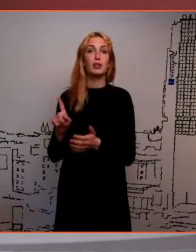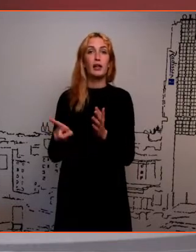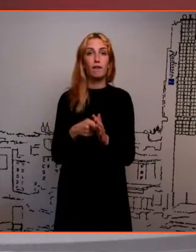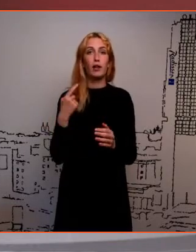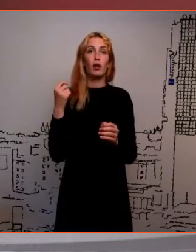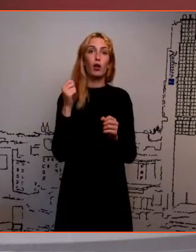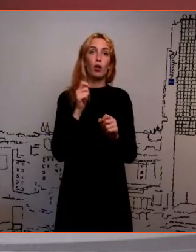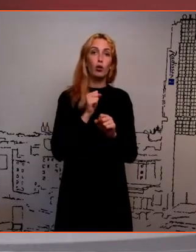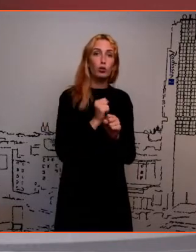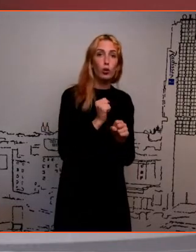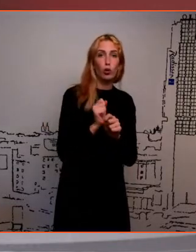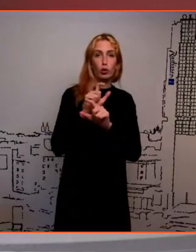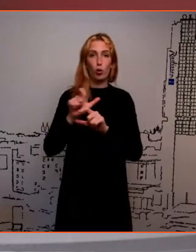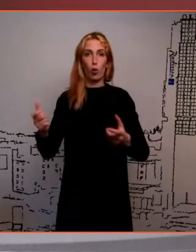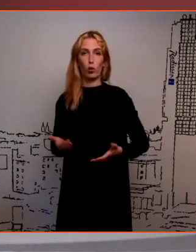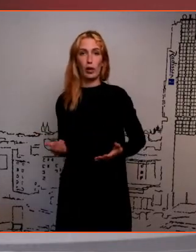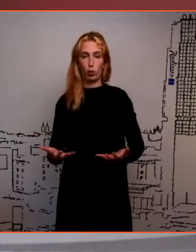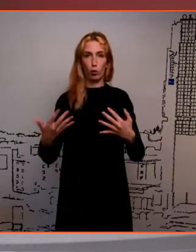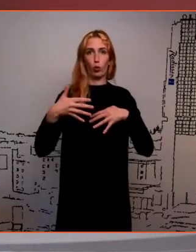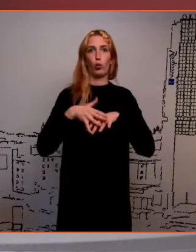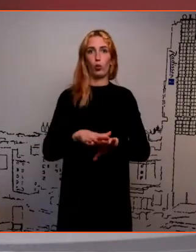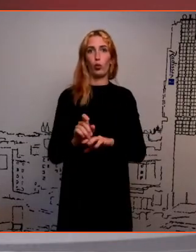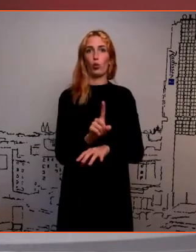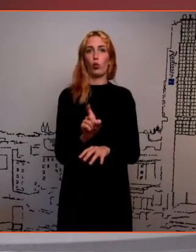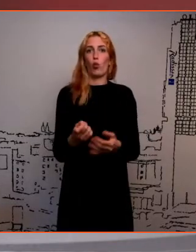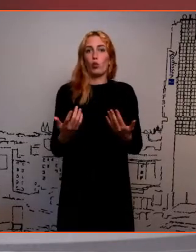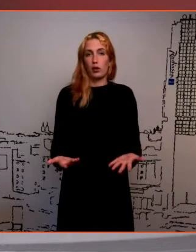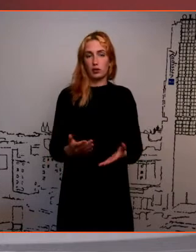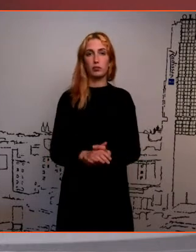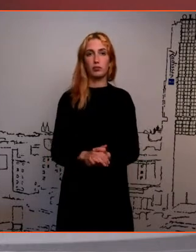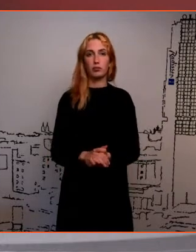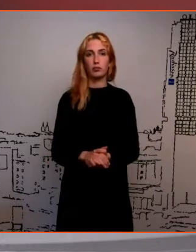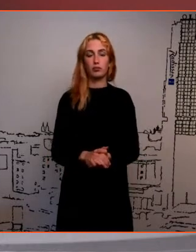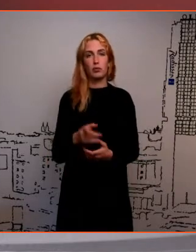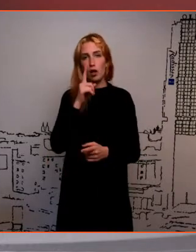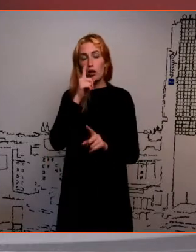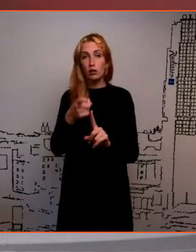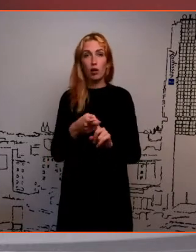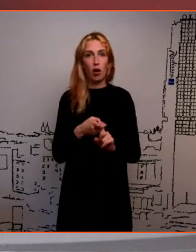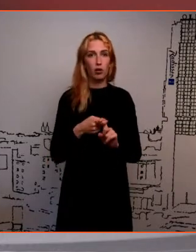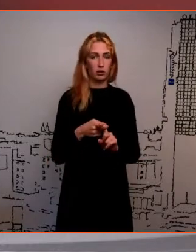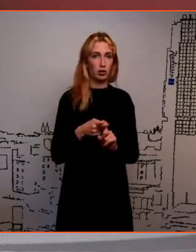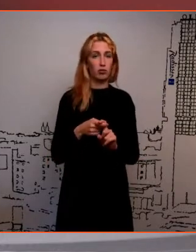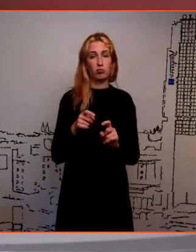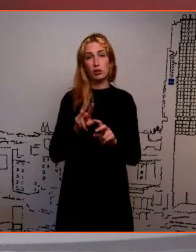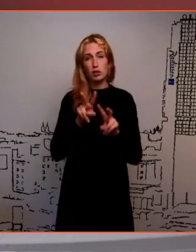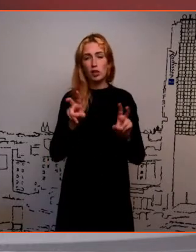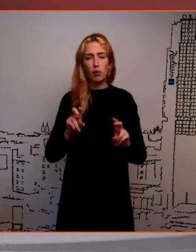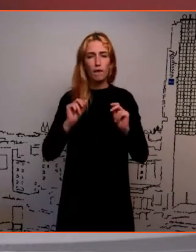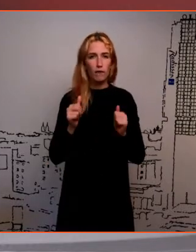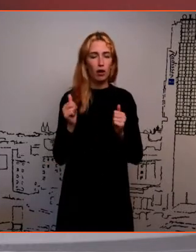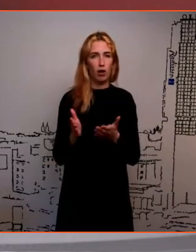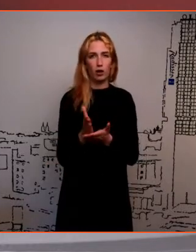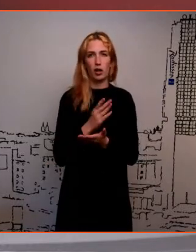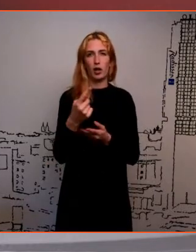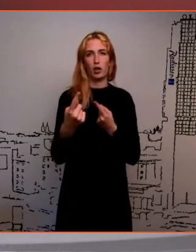koolielu ühildamise küsimustes. et pisikene tagasidega, et need on kõik väga head teemad, mille puhul karjäärinevustaja